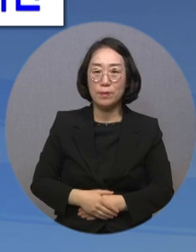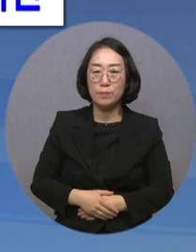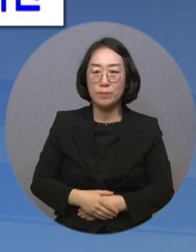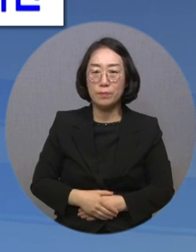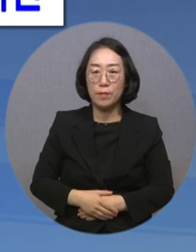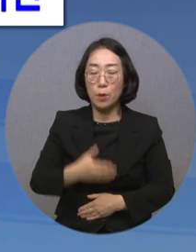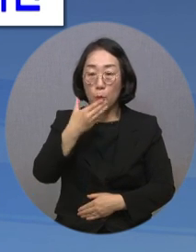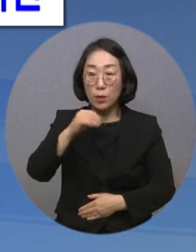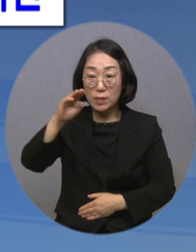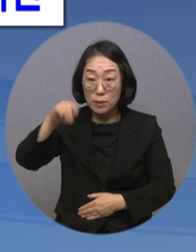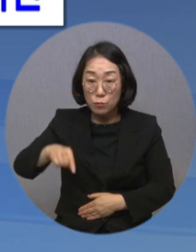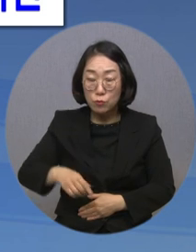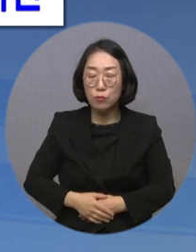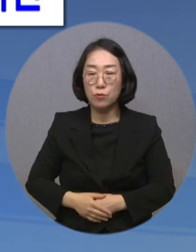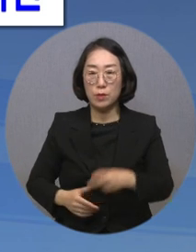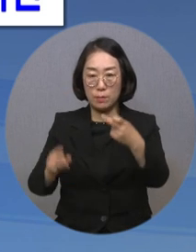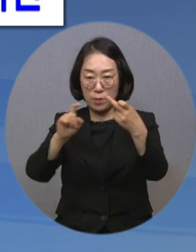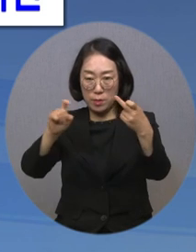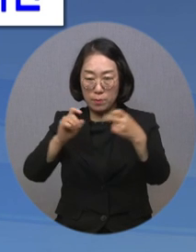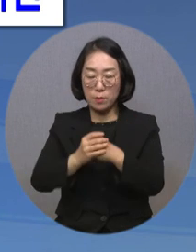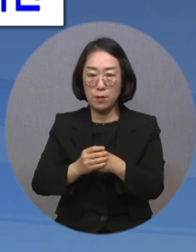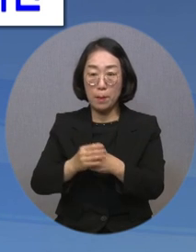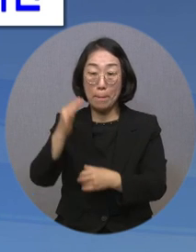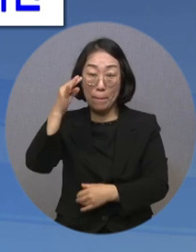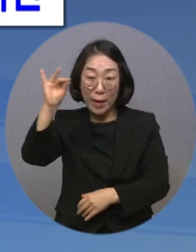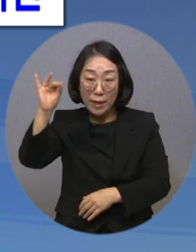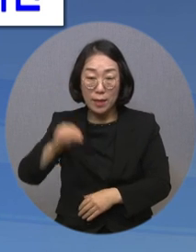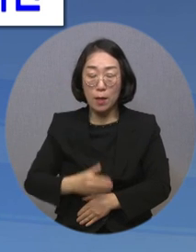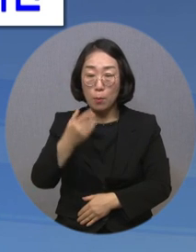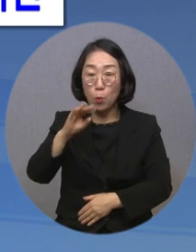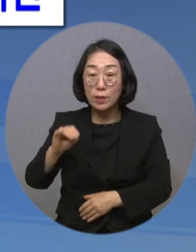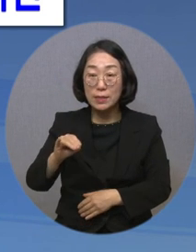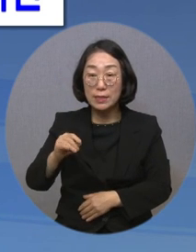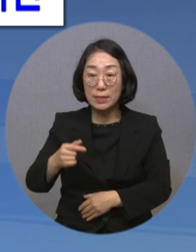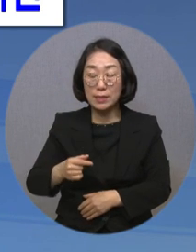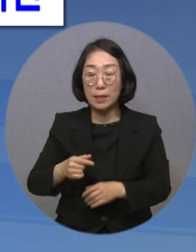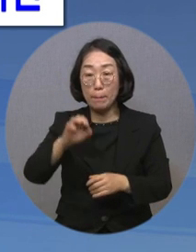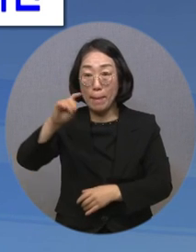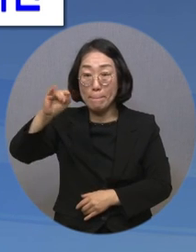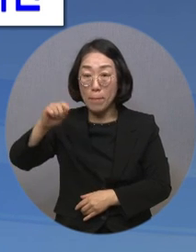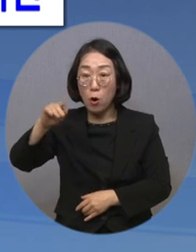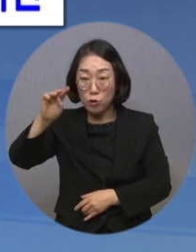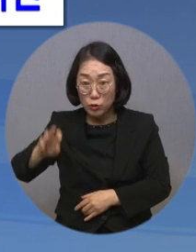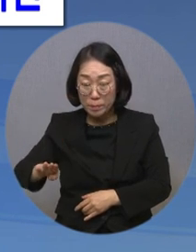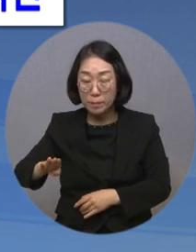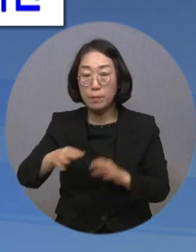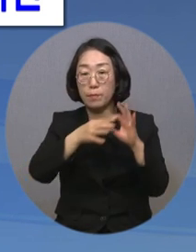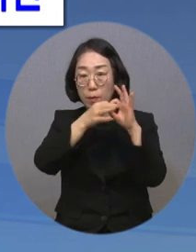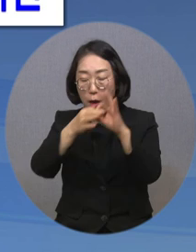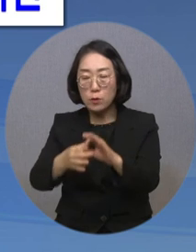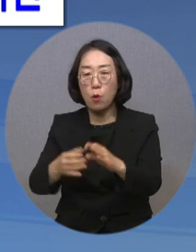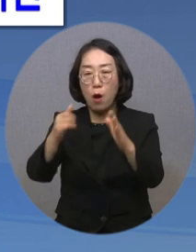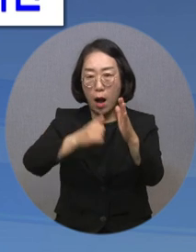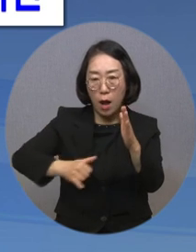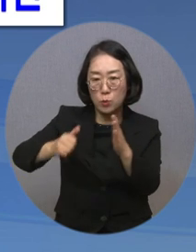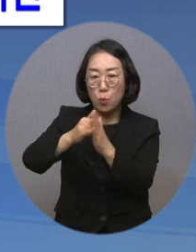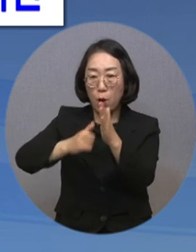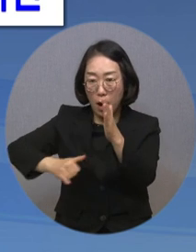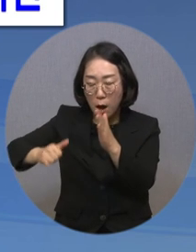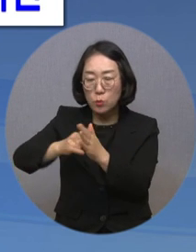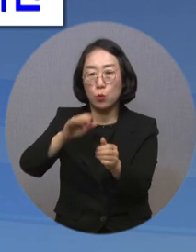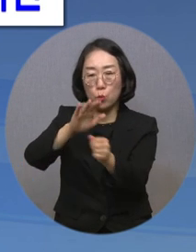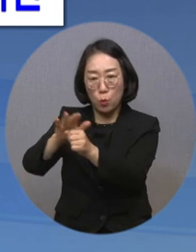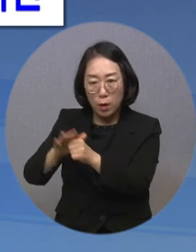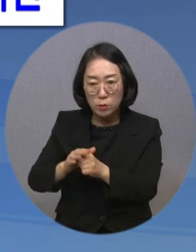보건복지부는 지난 10일 시행 100일을 맞은 복지 멤버십 사업을 통해서 그간 21만 8천여 가구가 26만